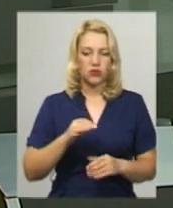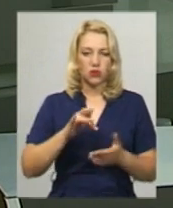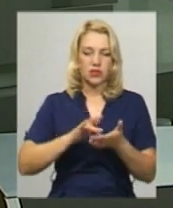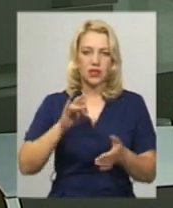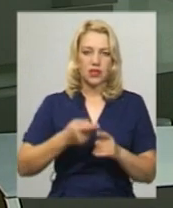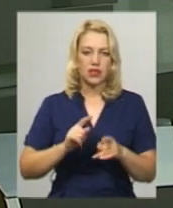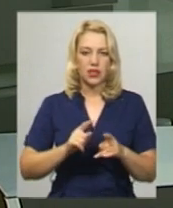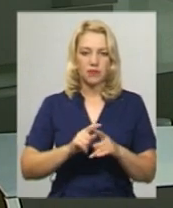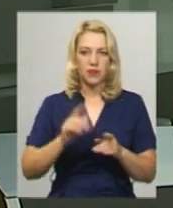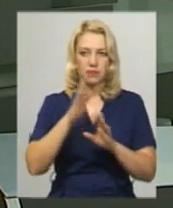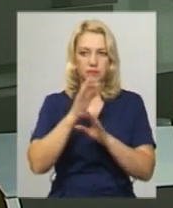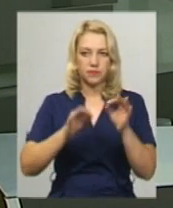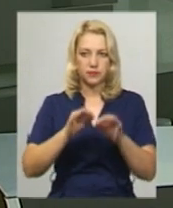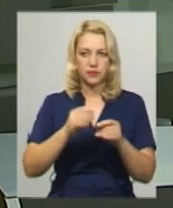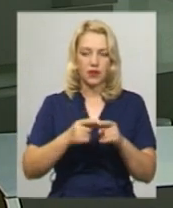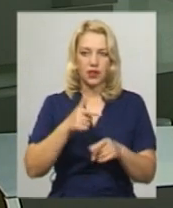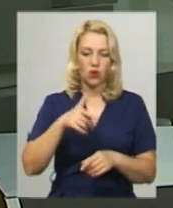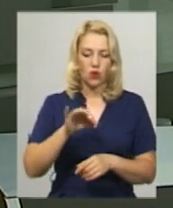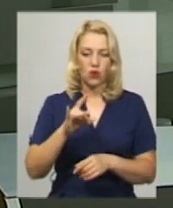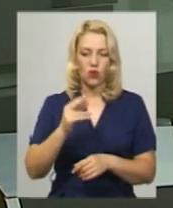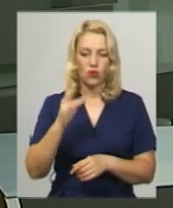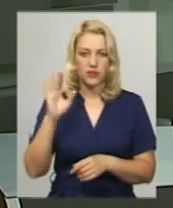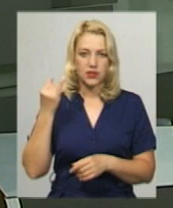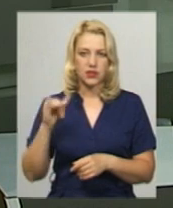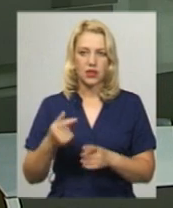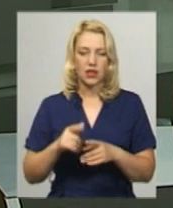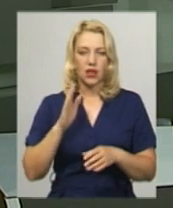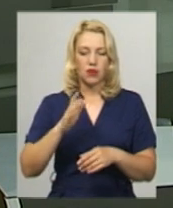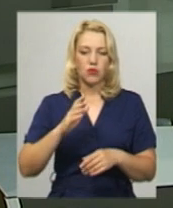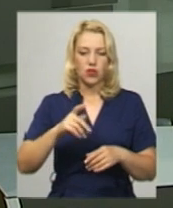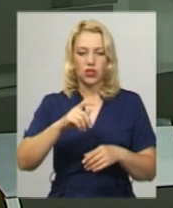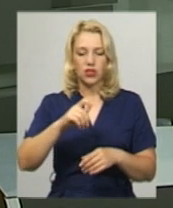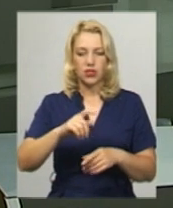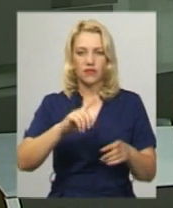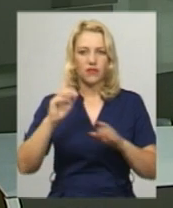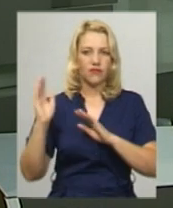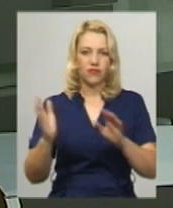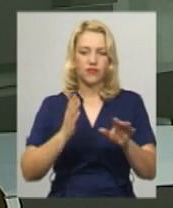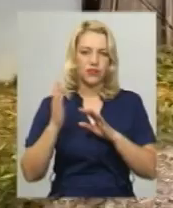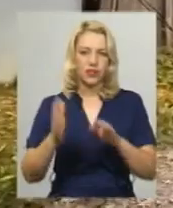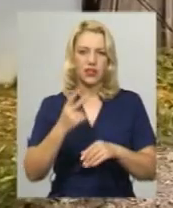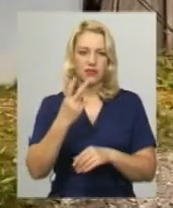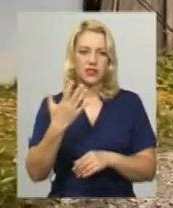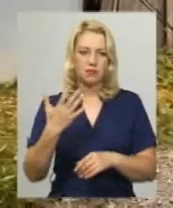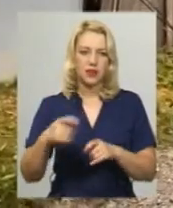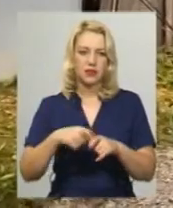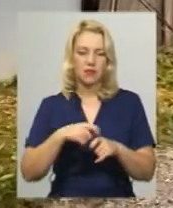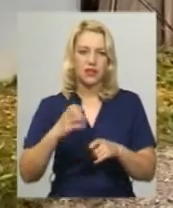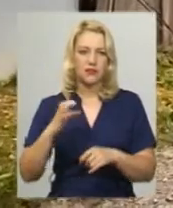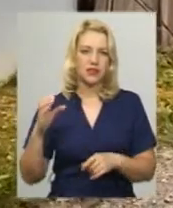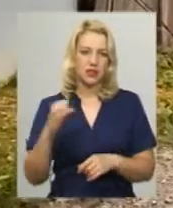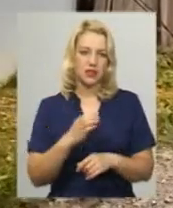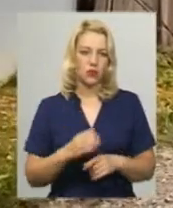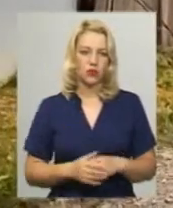гідрометеорології Юрій Вороновський. Очікується дощ, град та шквали вітру до 25-30 метрів за секунду, додає Юрій